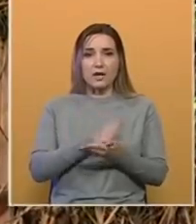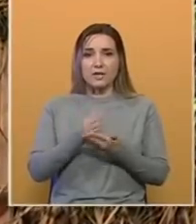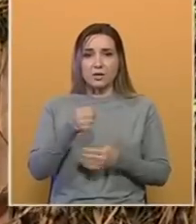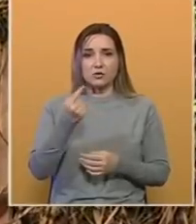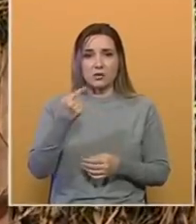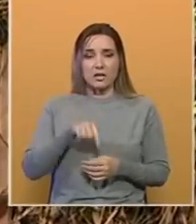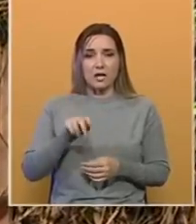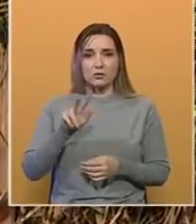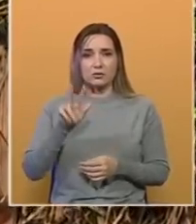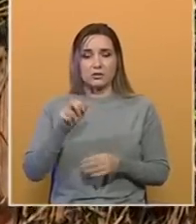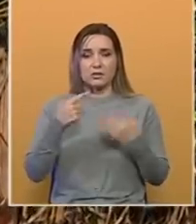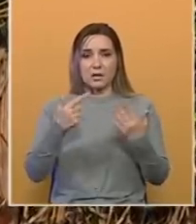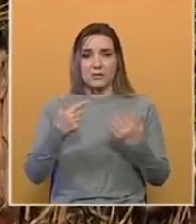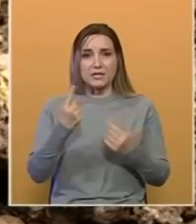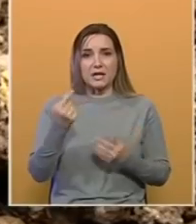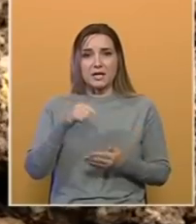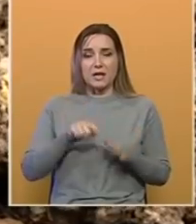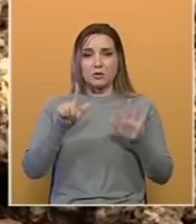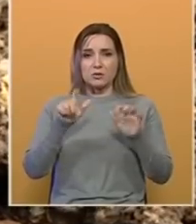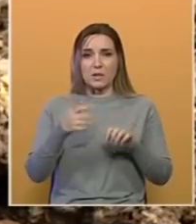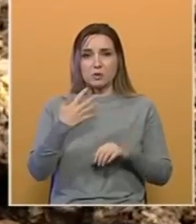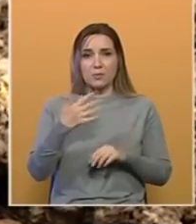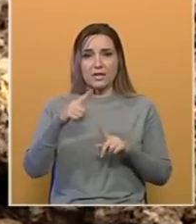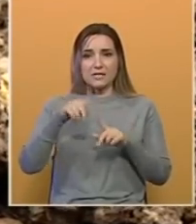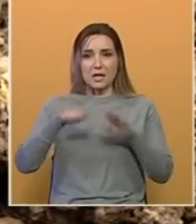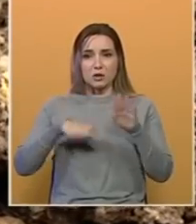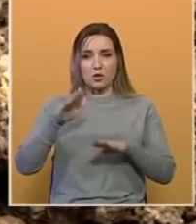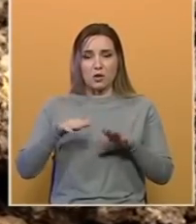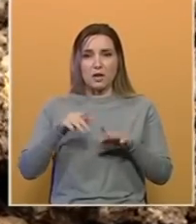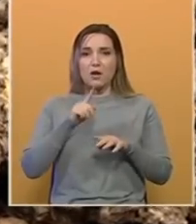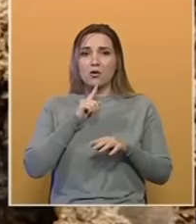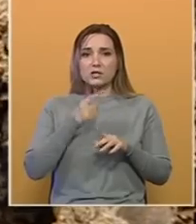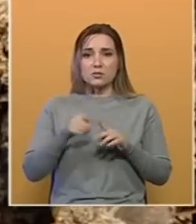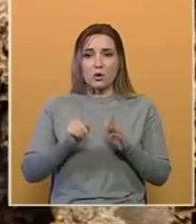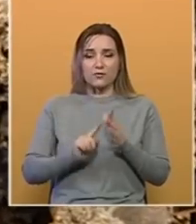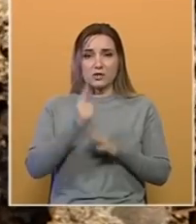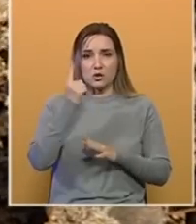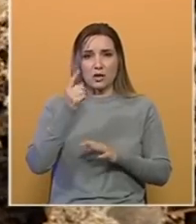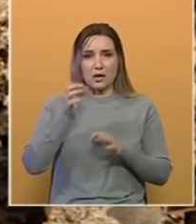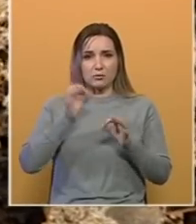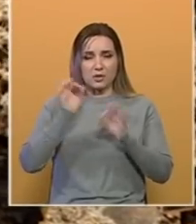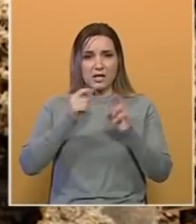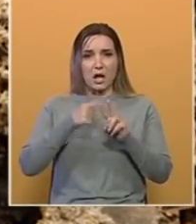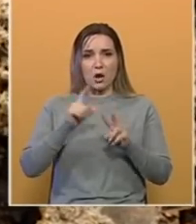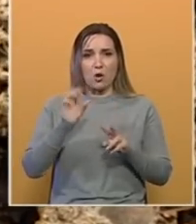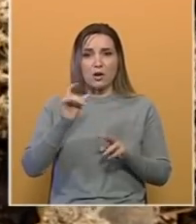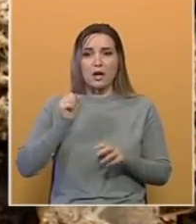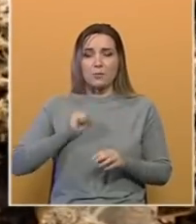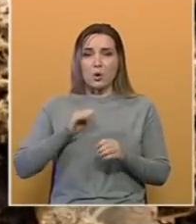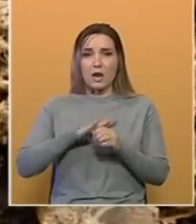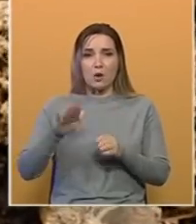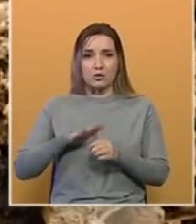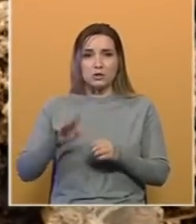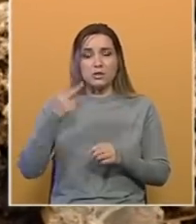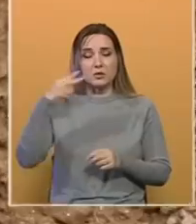1370 i 1750 tona kruksa koji se zbog visoke koncentracije hlora mora uništiti negdje u